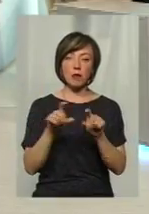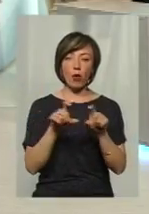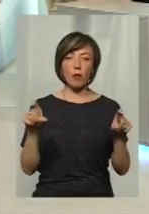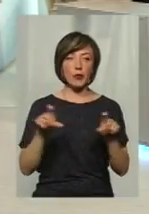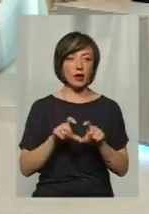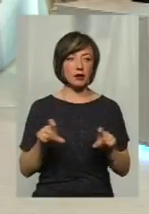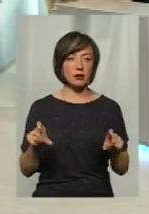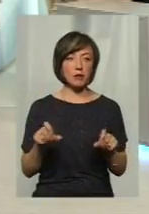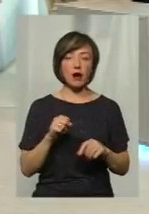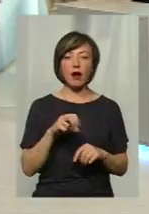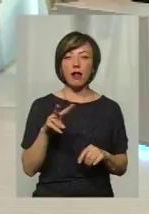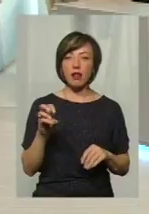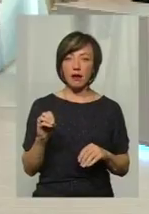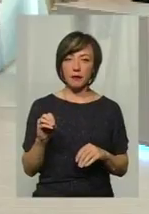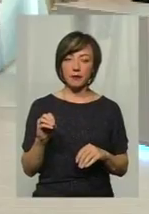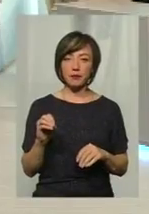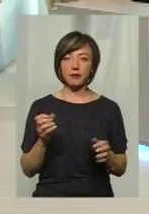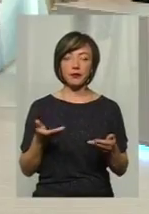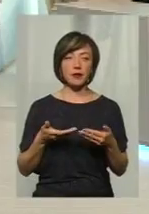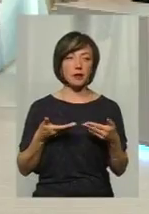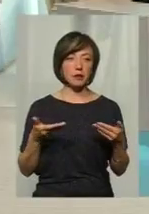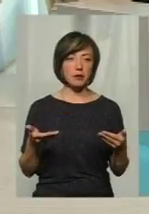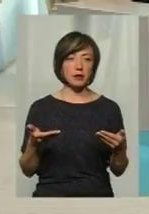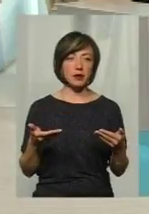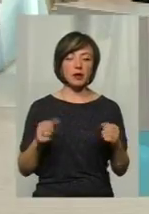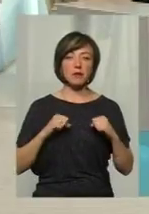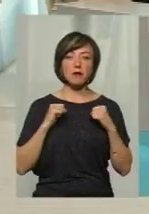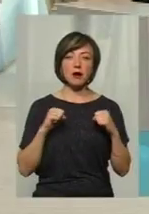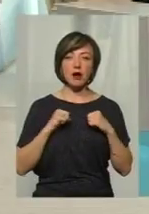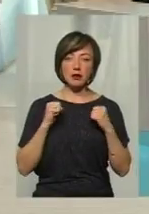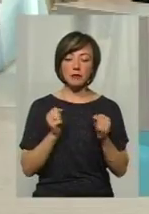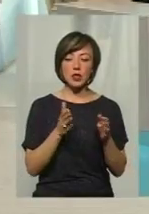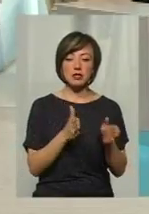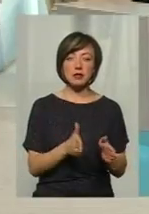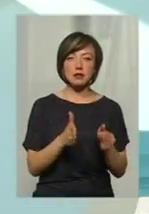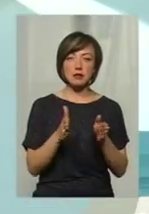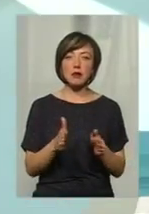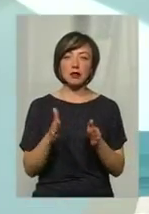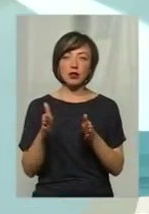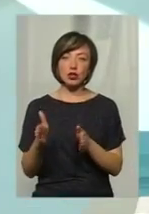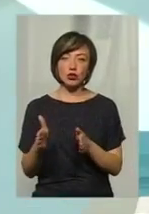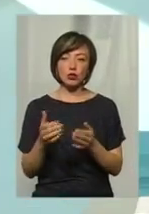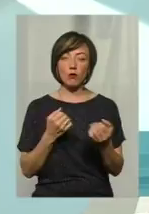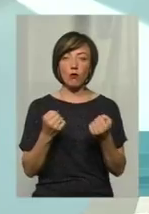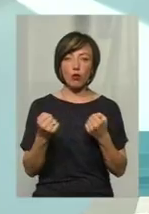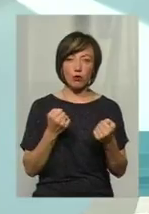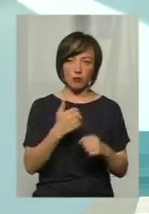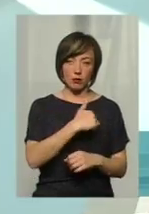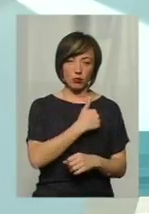але ми прагнемо систематичної боротьби